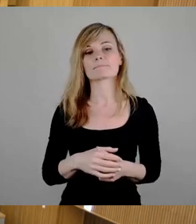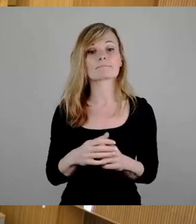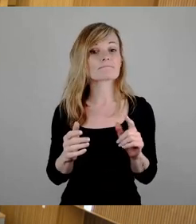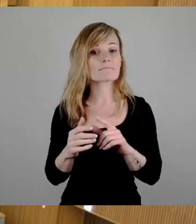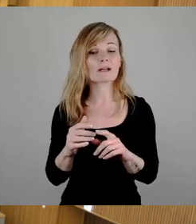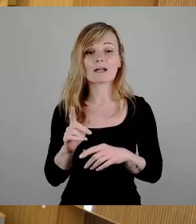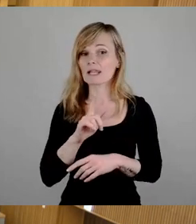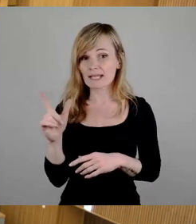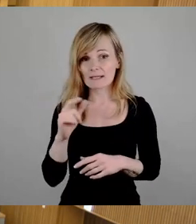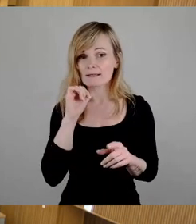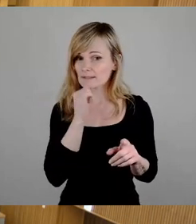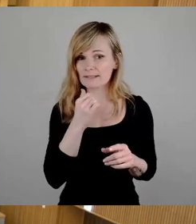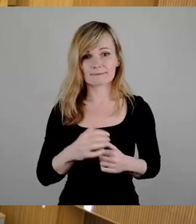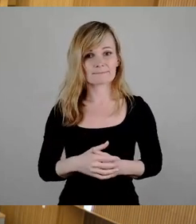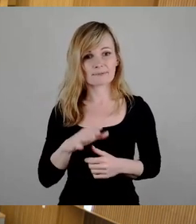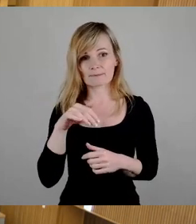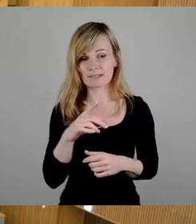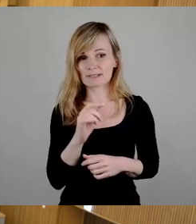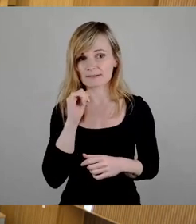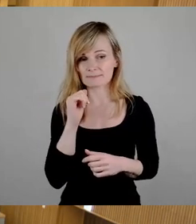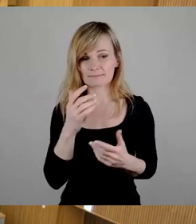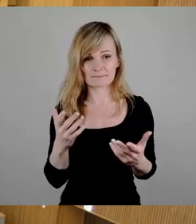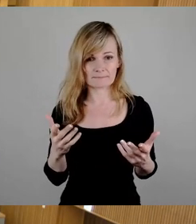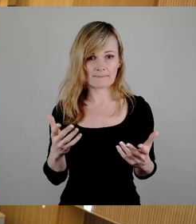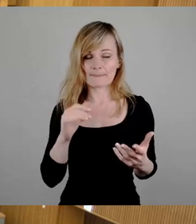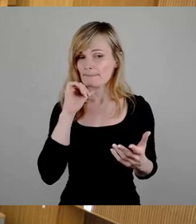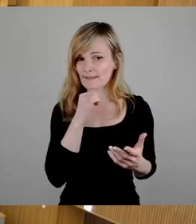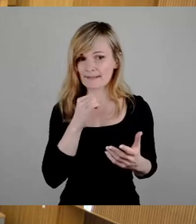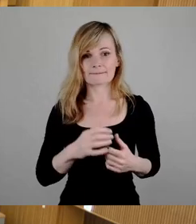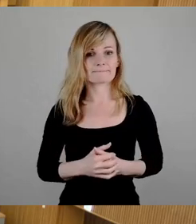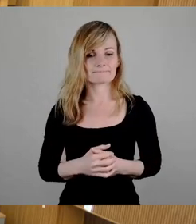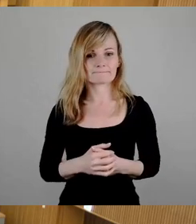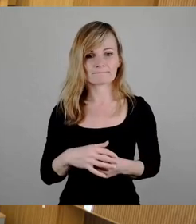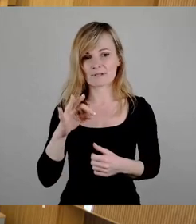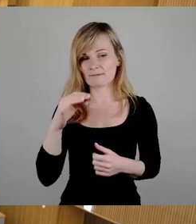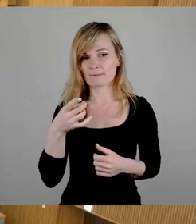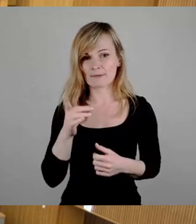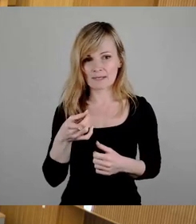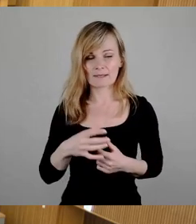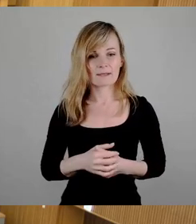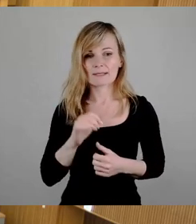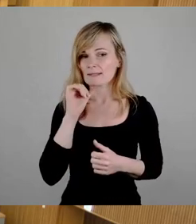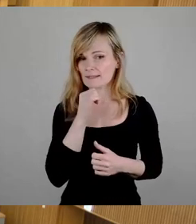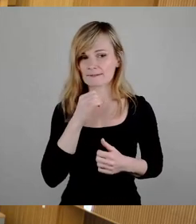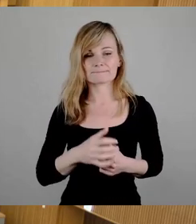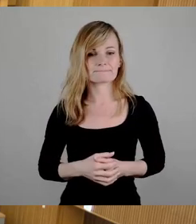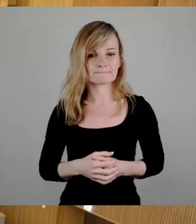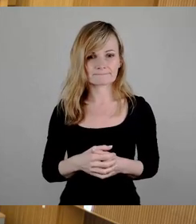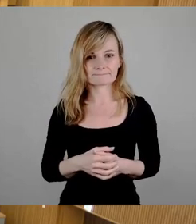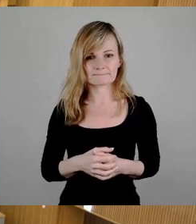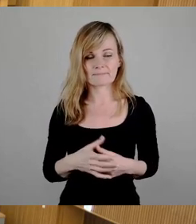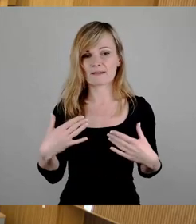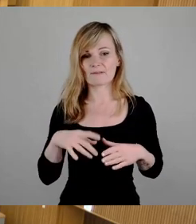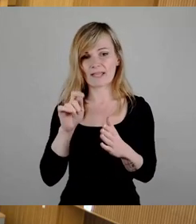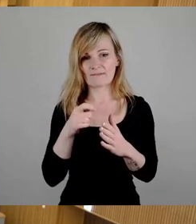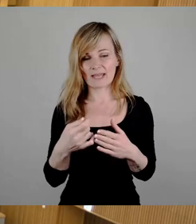Nein. SPD? Nein. FDP? Nein. Freie Wähler, Freie